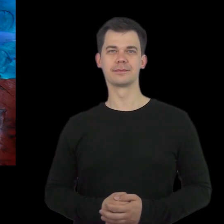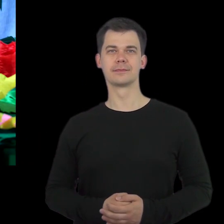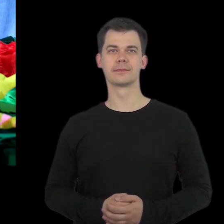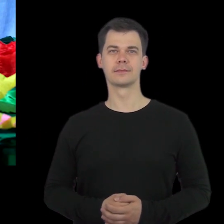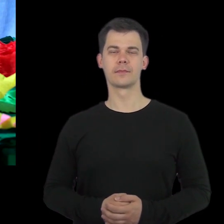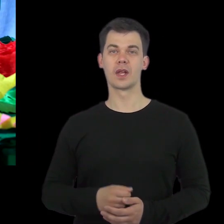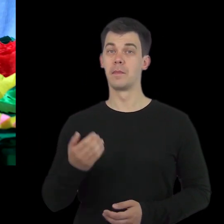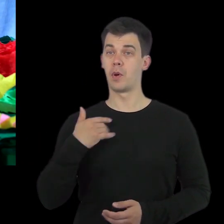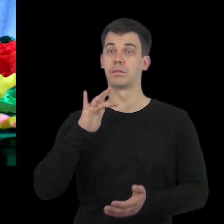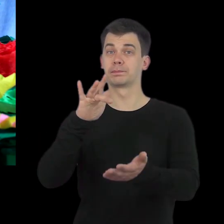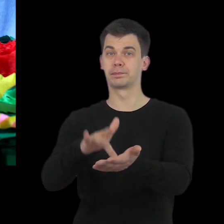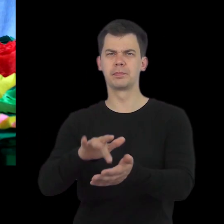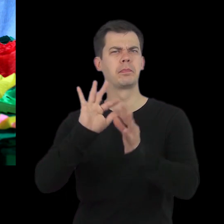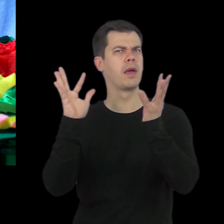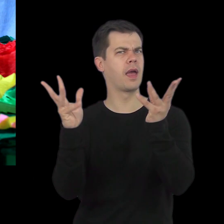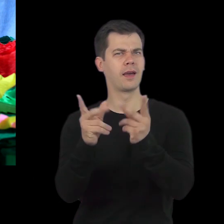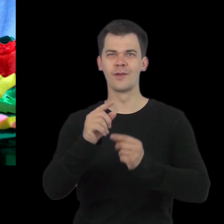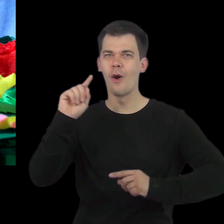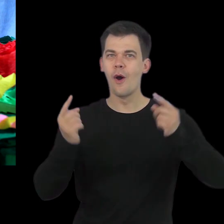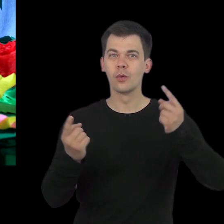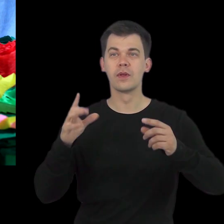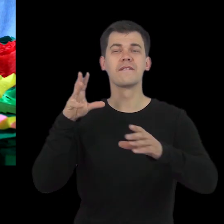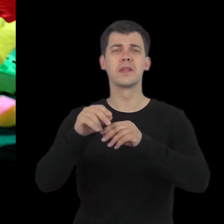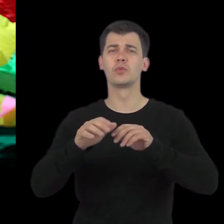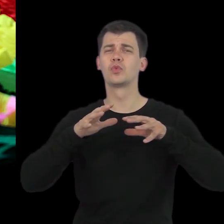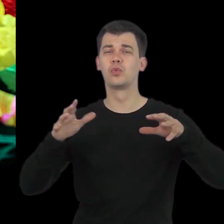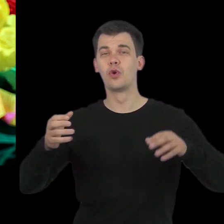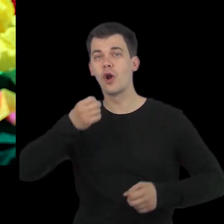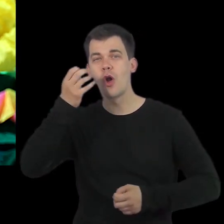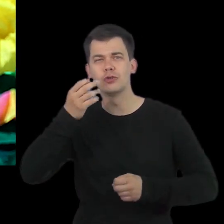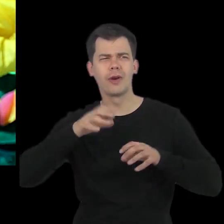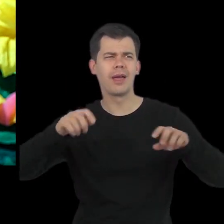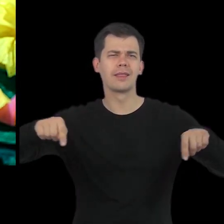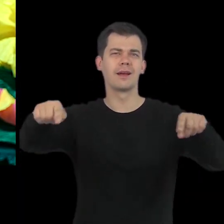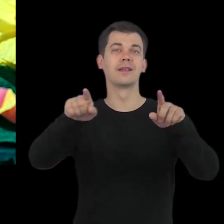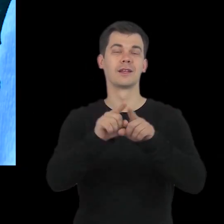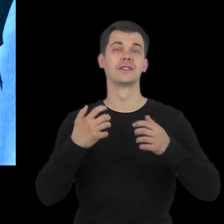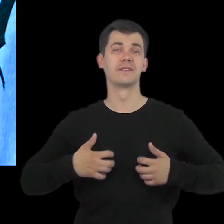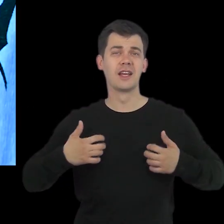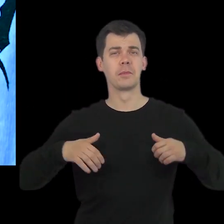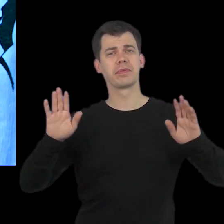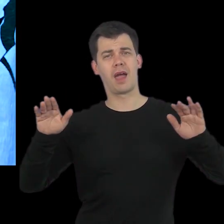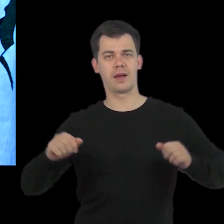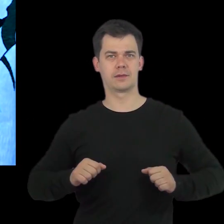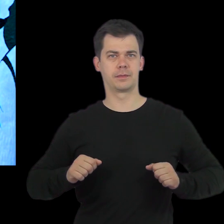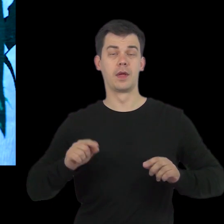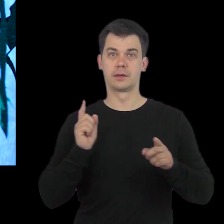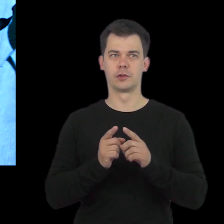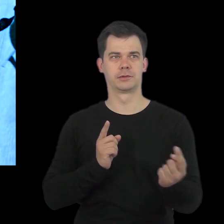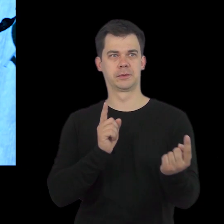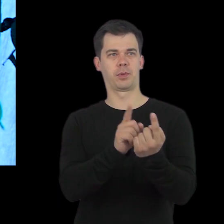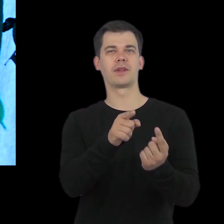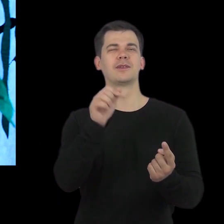Trafił do pięknego, dziwnego ogrodu pełnego niezwykłych roślin, zwierząt i ptaków. Spotkał także